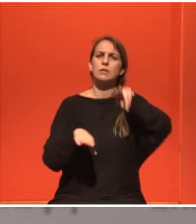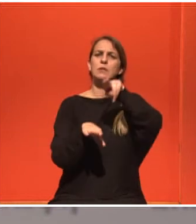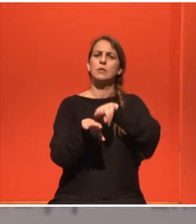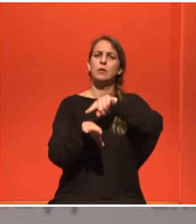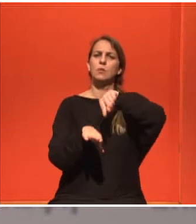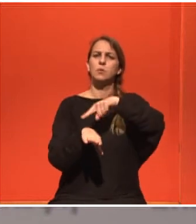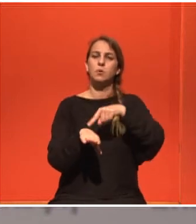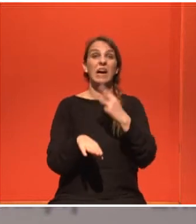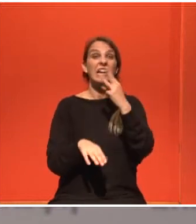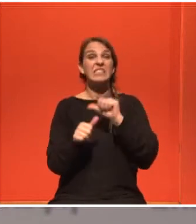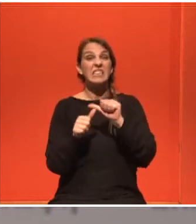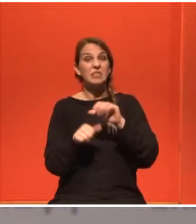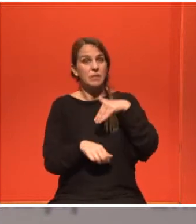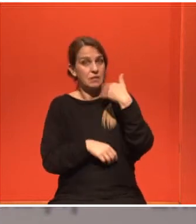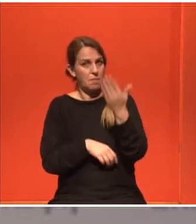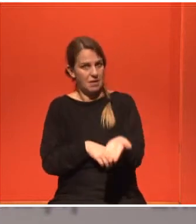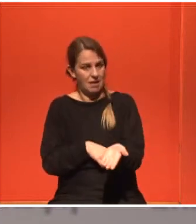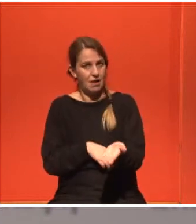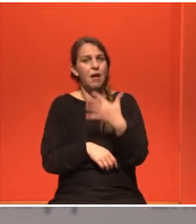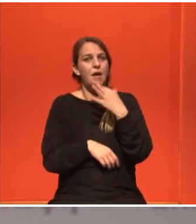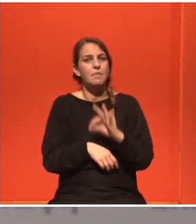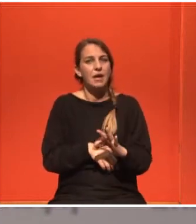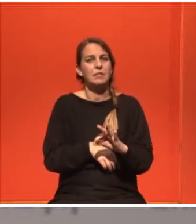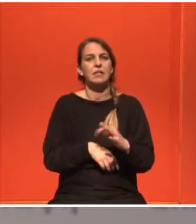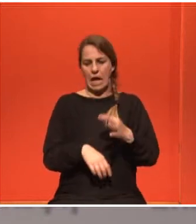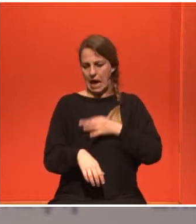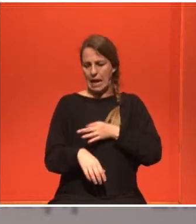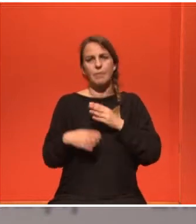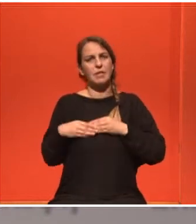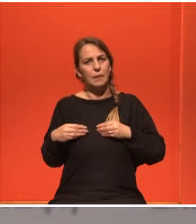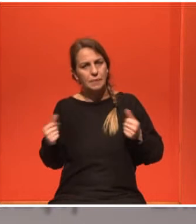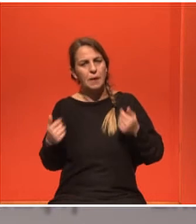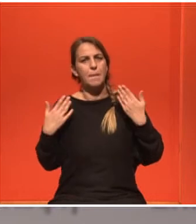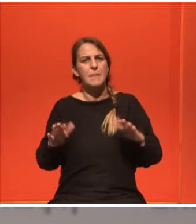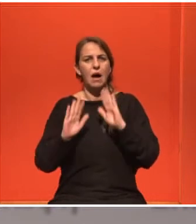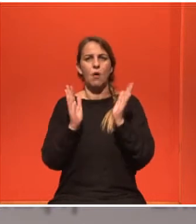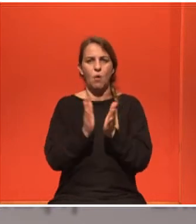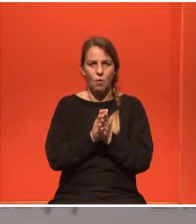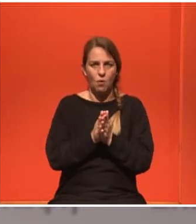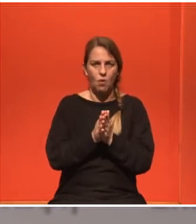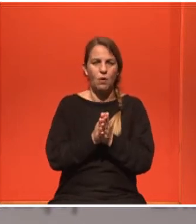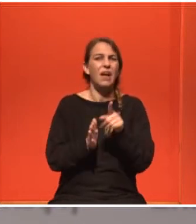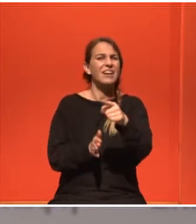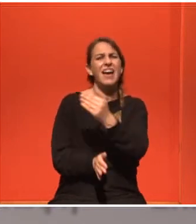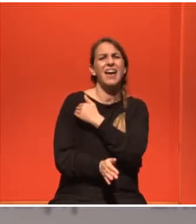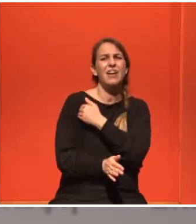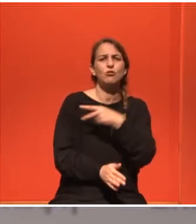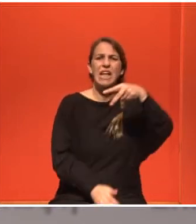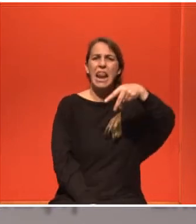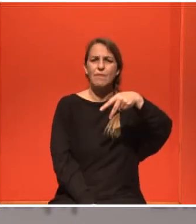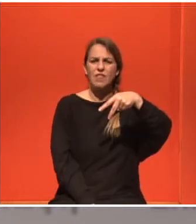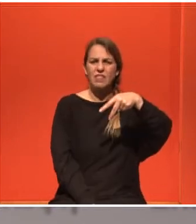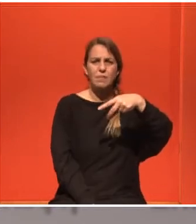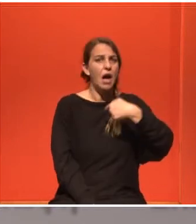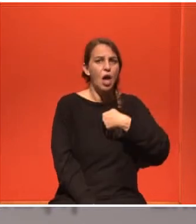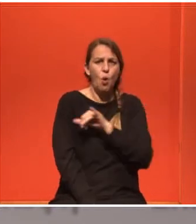Μετά το πρώτο τρίμηνο και με το που έκανα όλα την αποθεραπεία από τα ράματα και επειδή άκουσα πριν και την ερώτηση για το λεμφίδημα, δεν έχω κάνει λεμφίδημα ποτέ